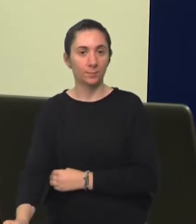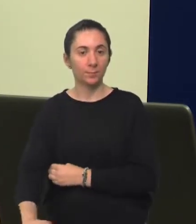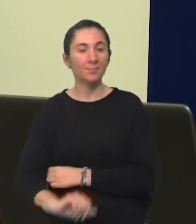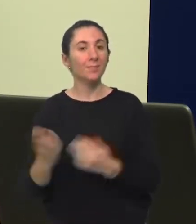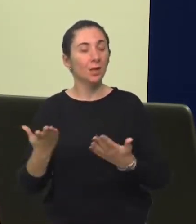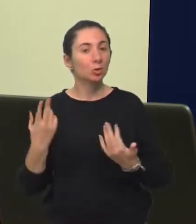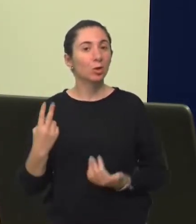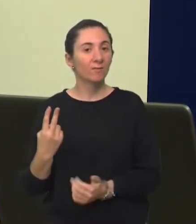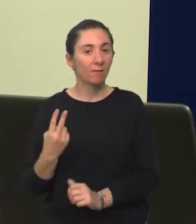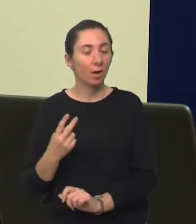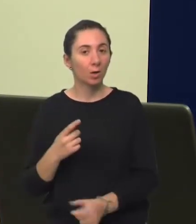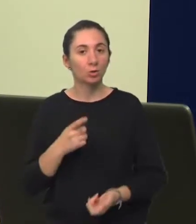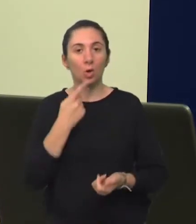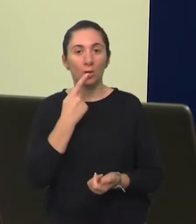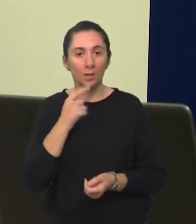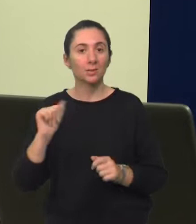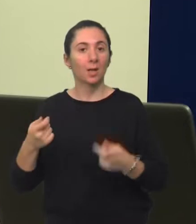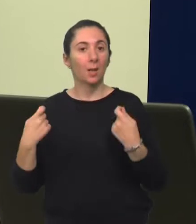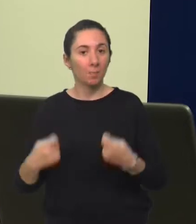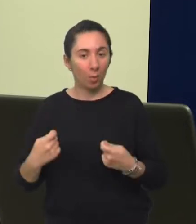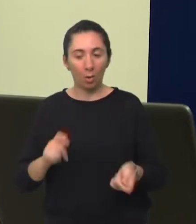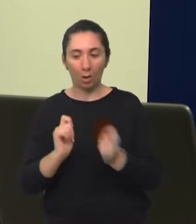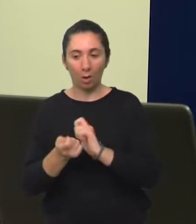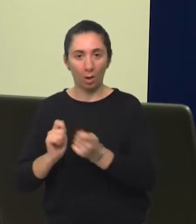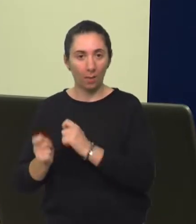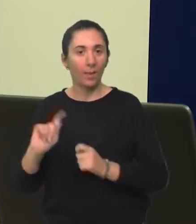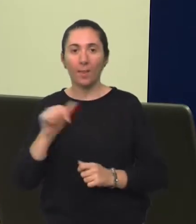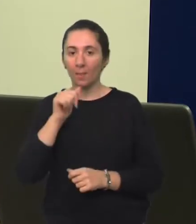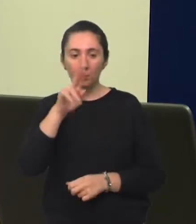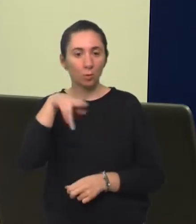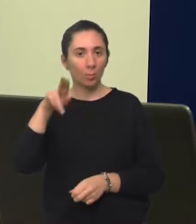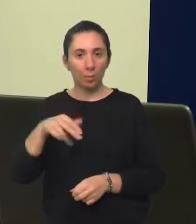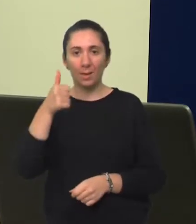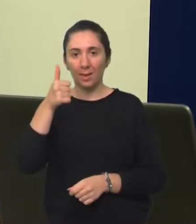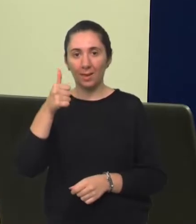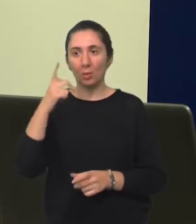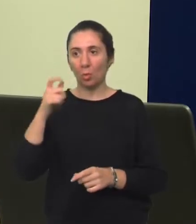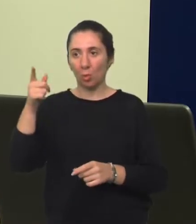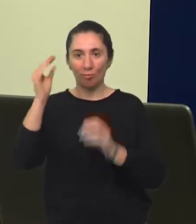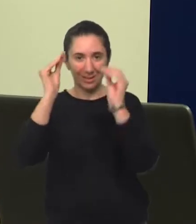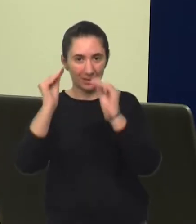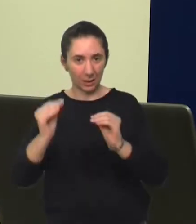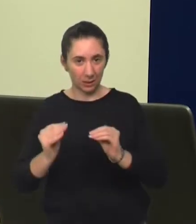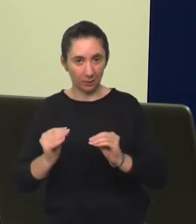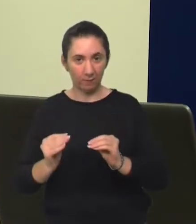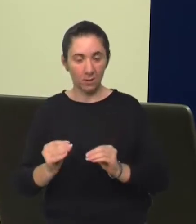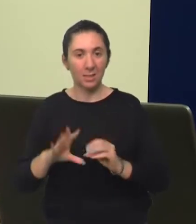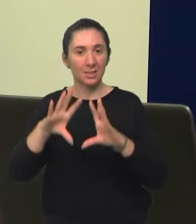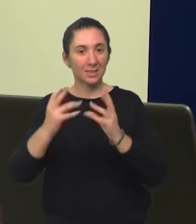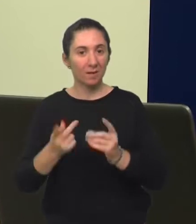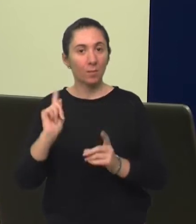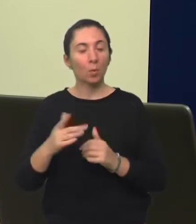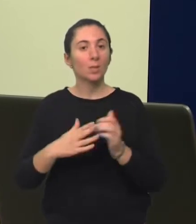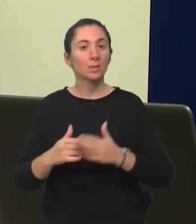Ono što je bitno je da je jezik zapravo bogat i prilagodljiv i da ga nikada ne možemo promatrati kroz jednu od ovih sastavnica, jer sve one